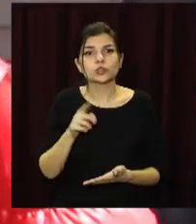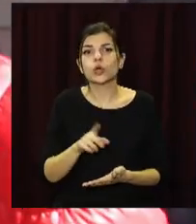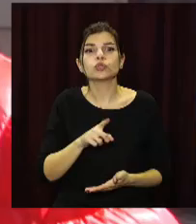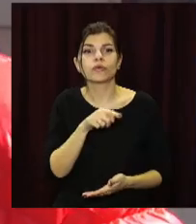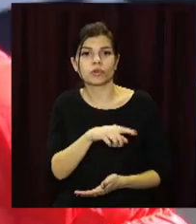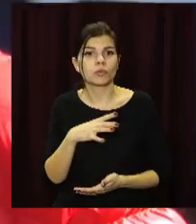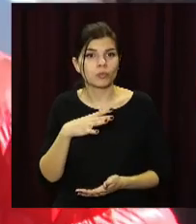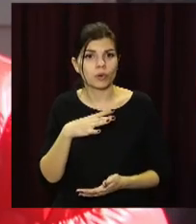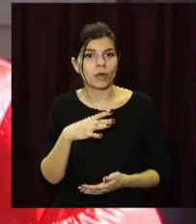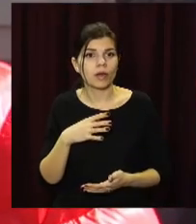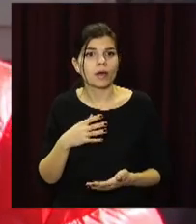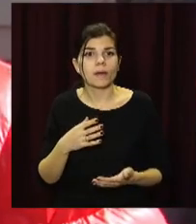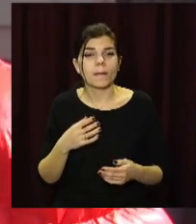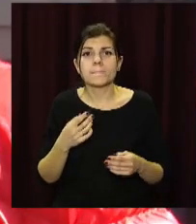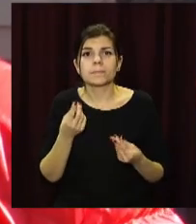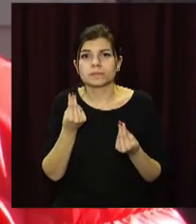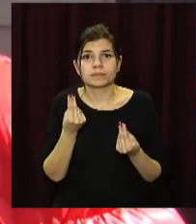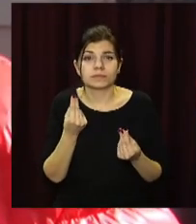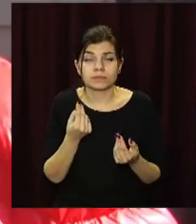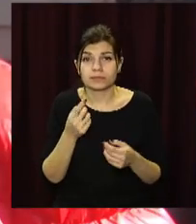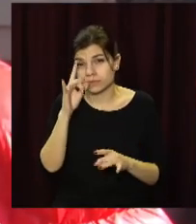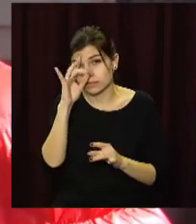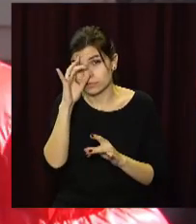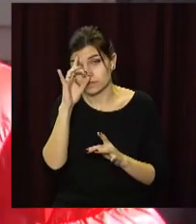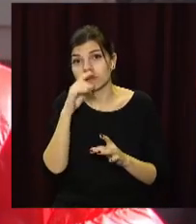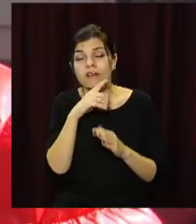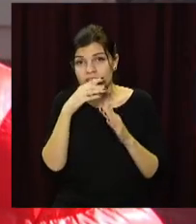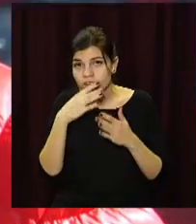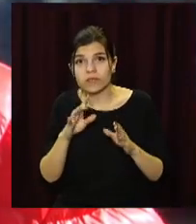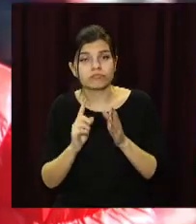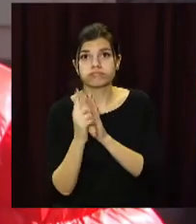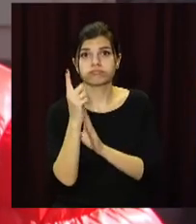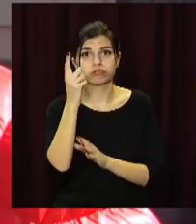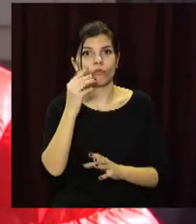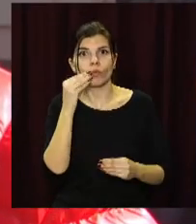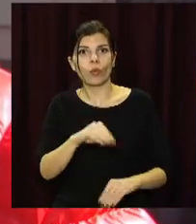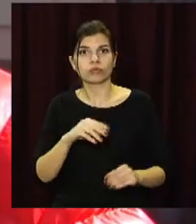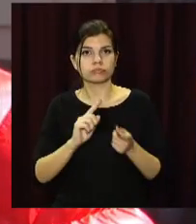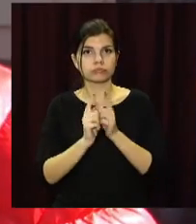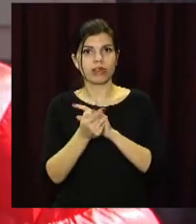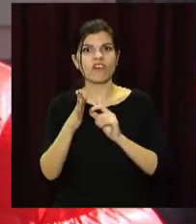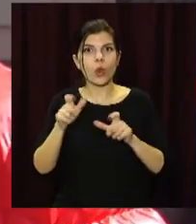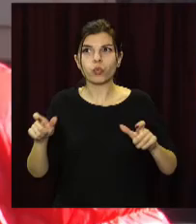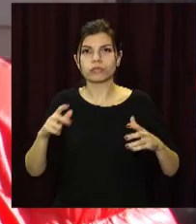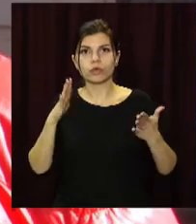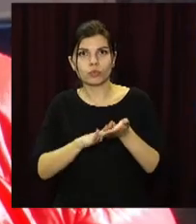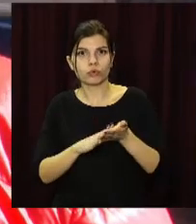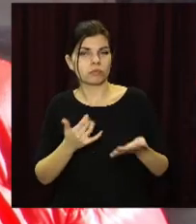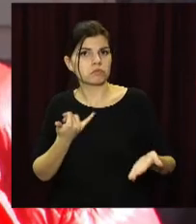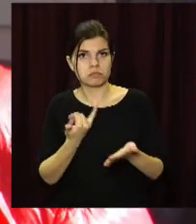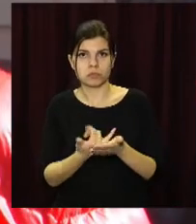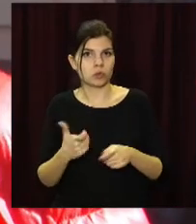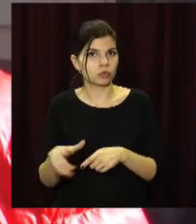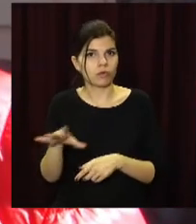він був безлишньої, як кажуть, копійки, вибрався в люди і став прикладом для нас,